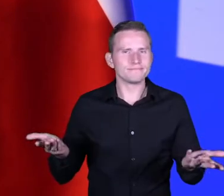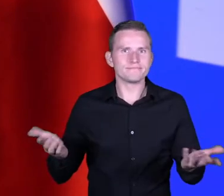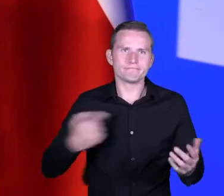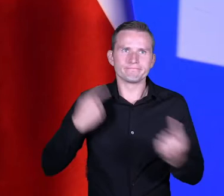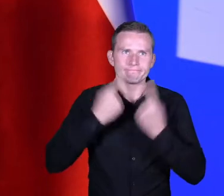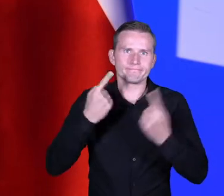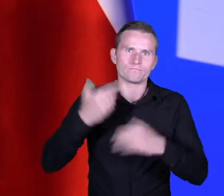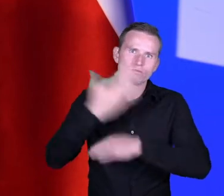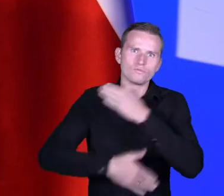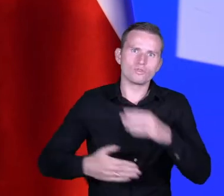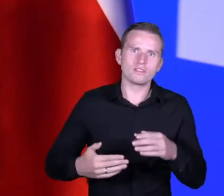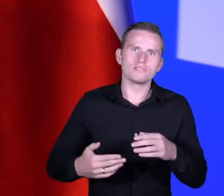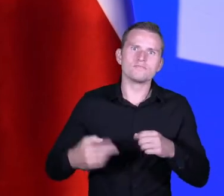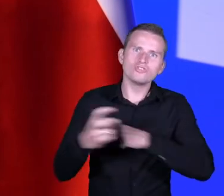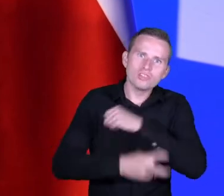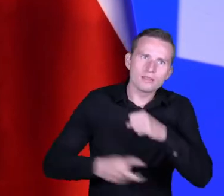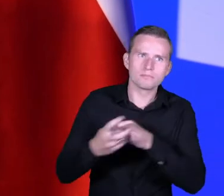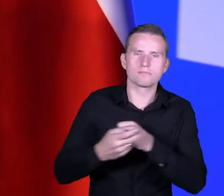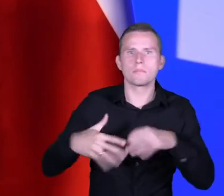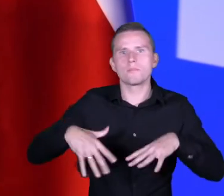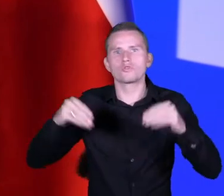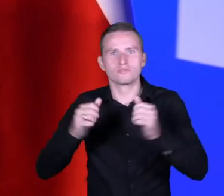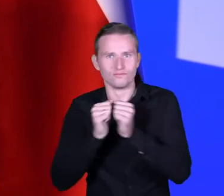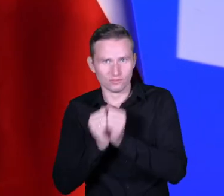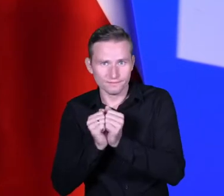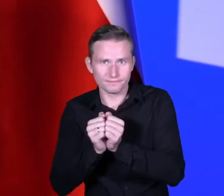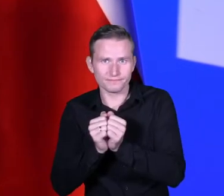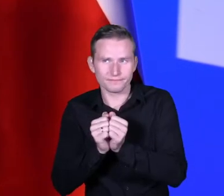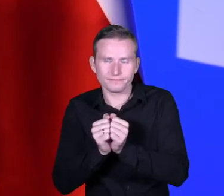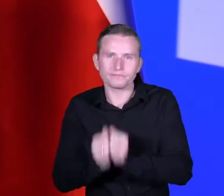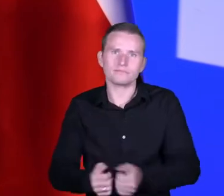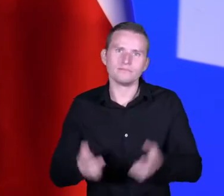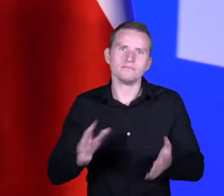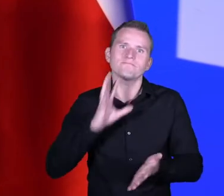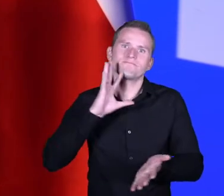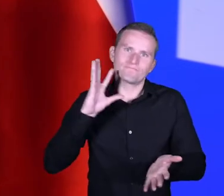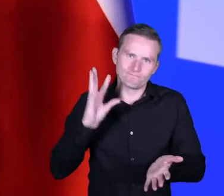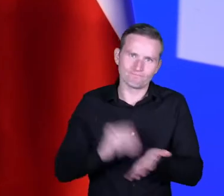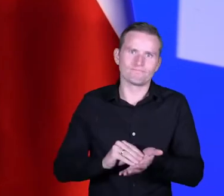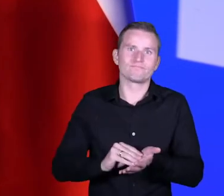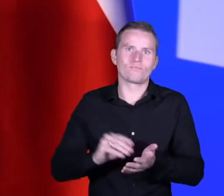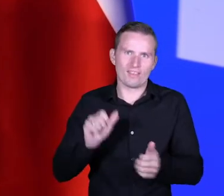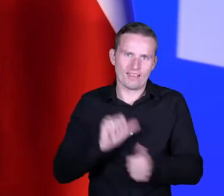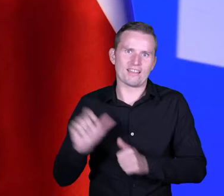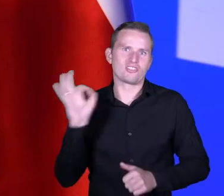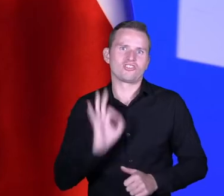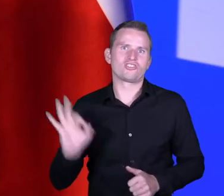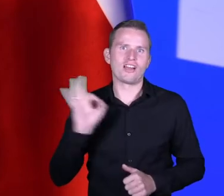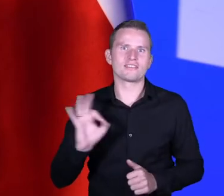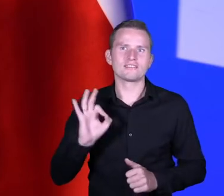sierpnia, o początku września, że no właśnie mamy po raz kolejny szansę zacząć budować szkolną